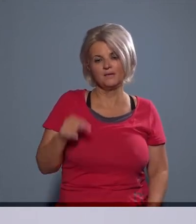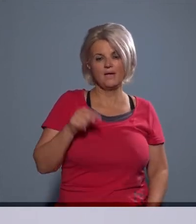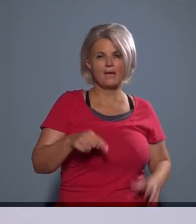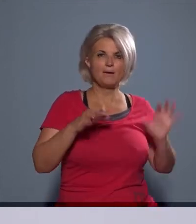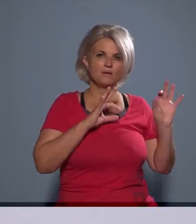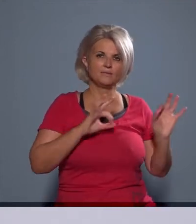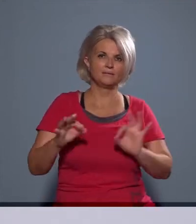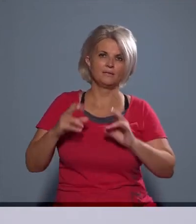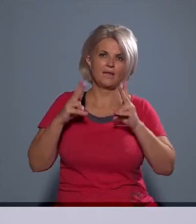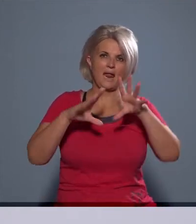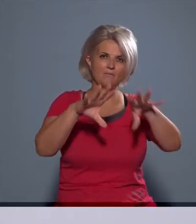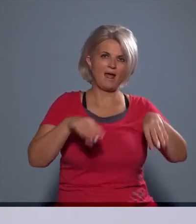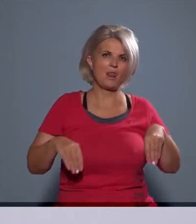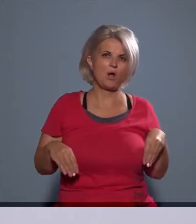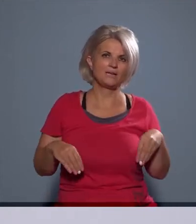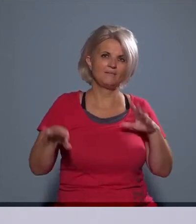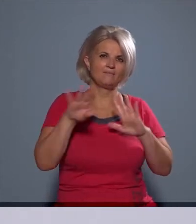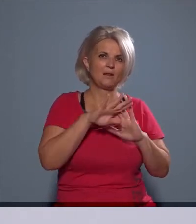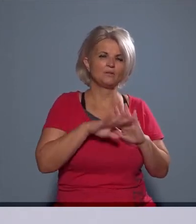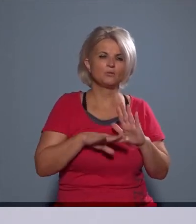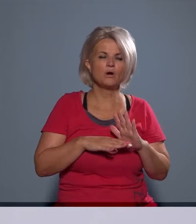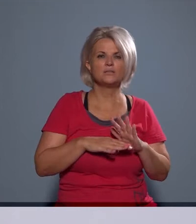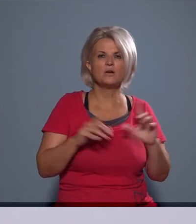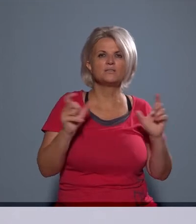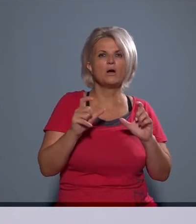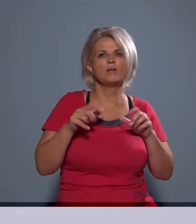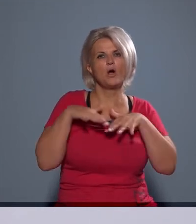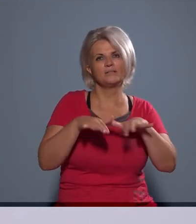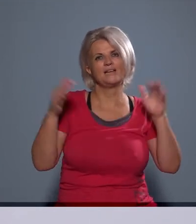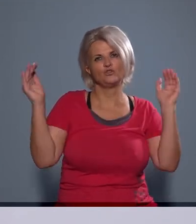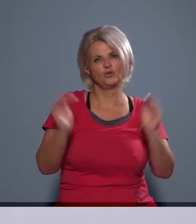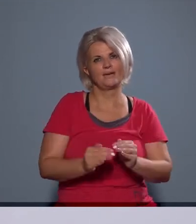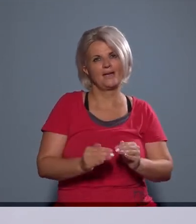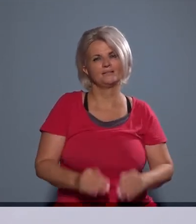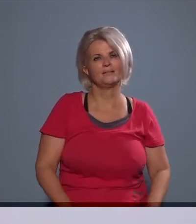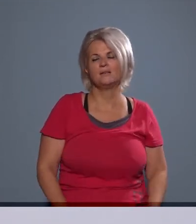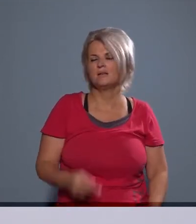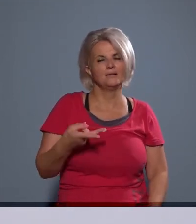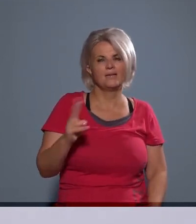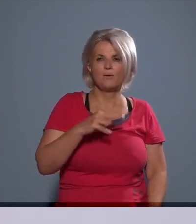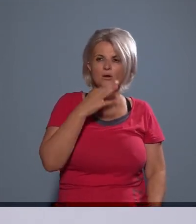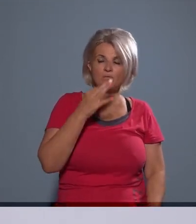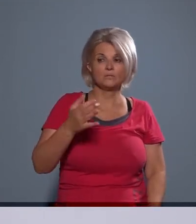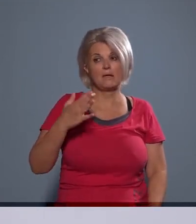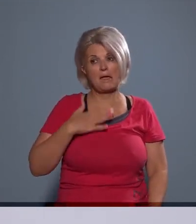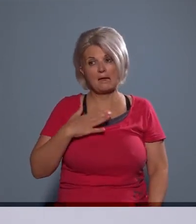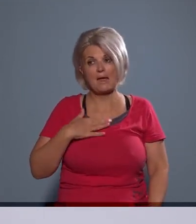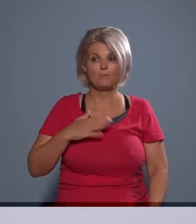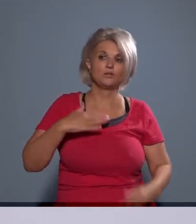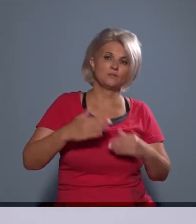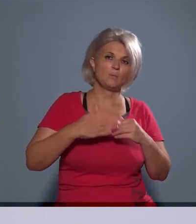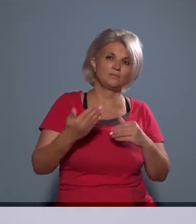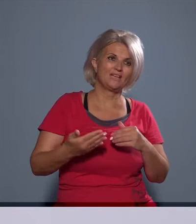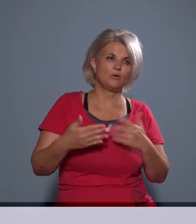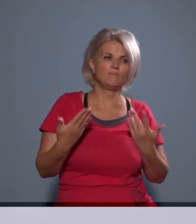és ebben az intézkedési tervben kell vállalni azokat a feladatokat, amivel a zajhatást csökkenti. Itt tehát nem arról van szó, hogy engem